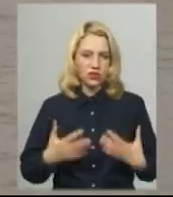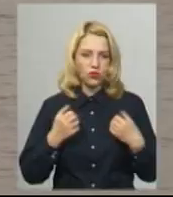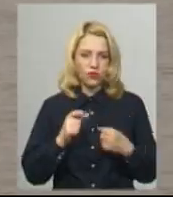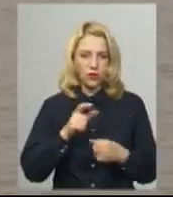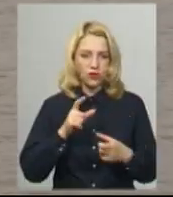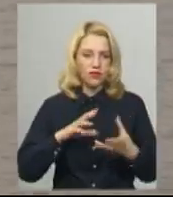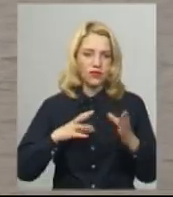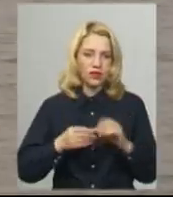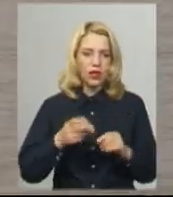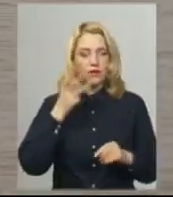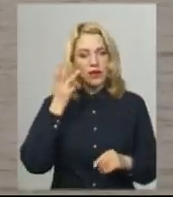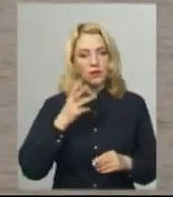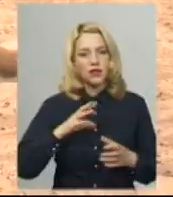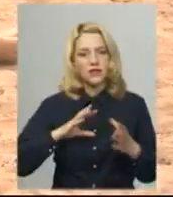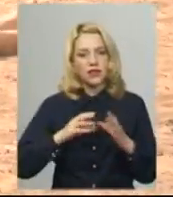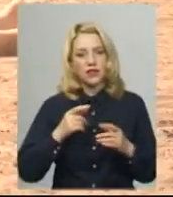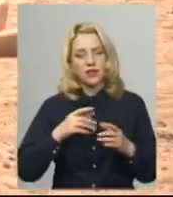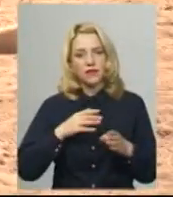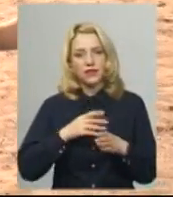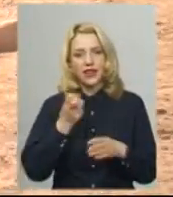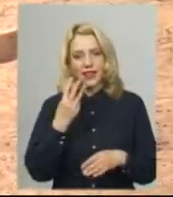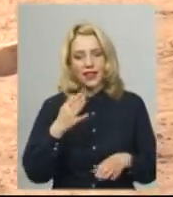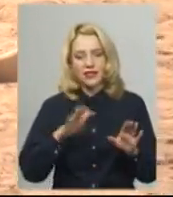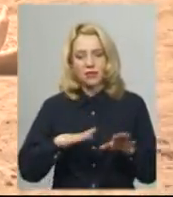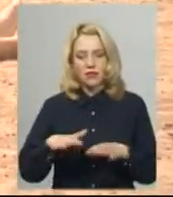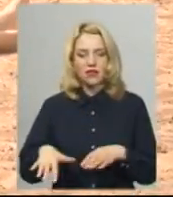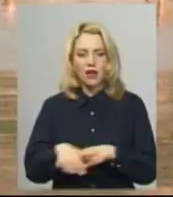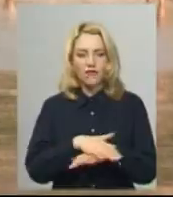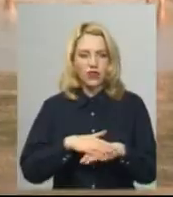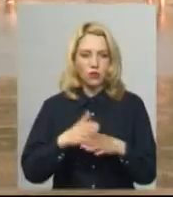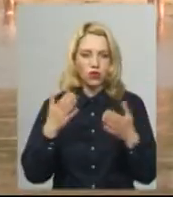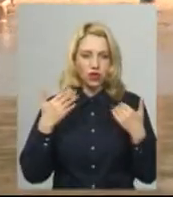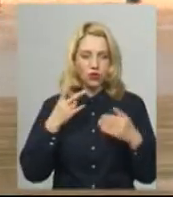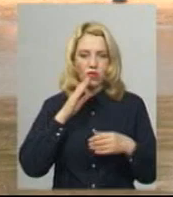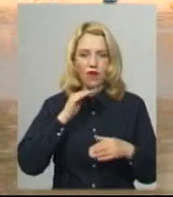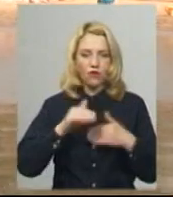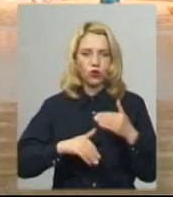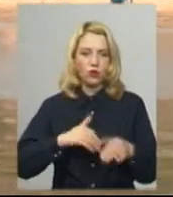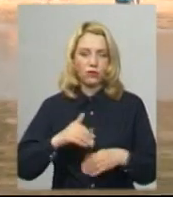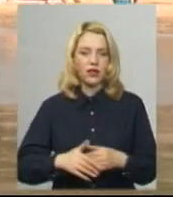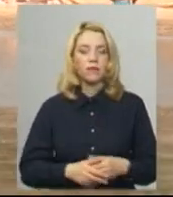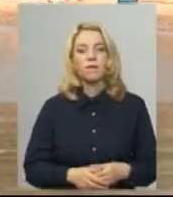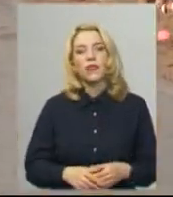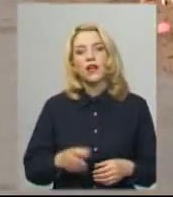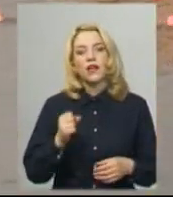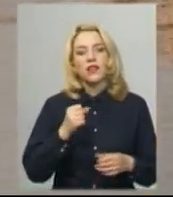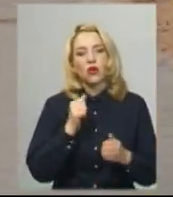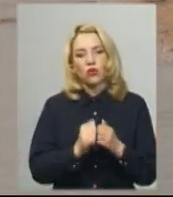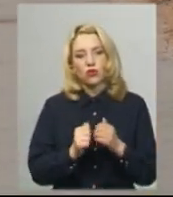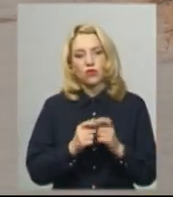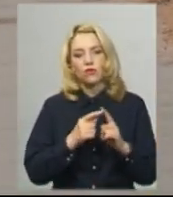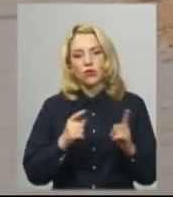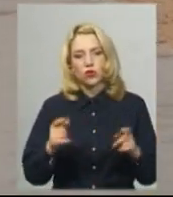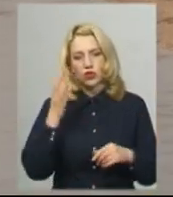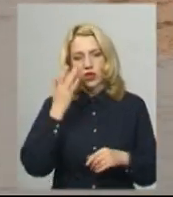На Хмельницьчині цьогоріч визначили 13 місць масового відпочинку людей на водоймах, каже Катерина Тимошенко. Додає, на кожному впродовж